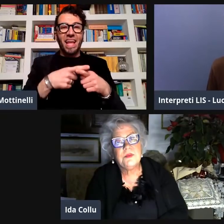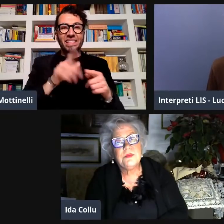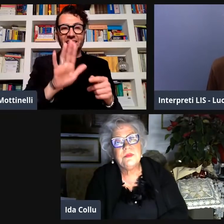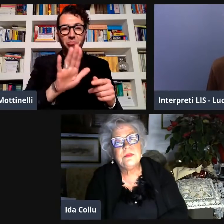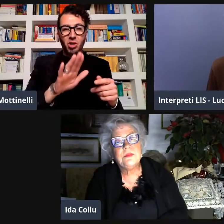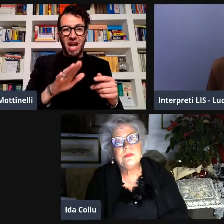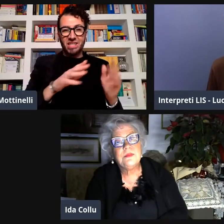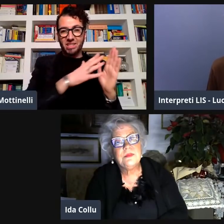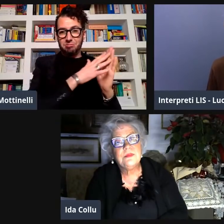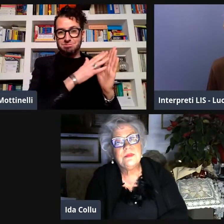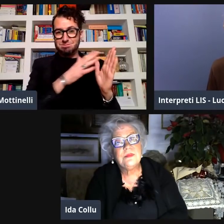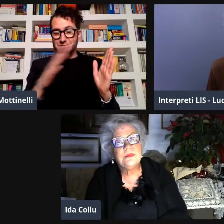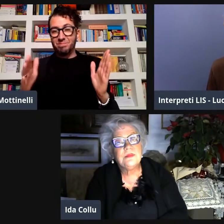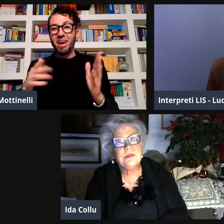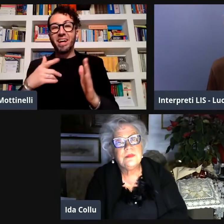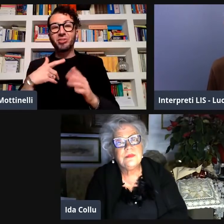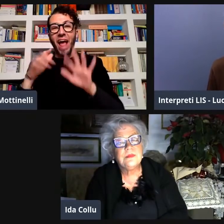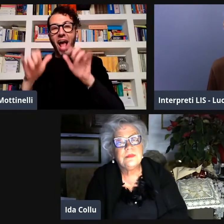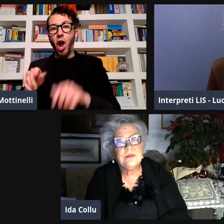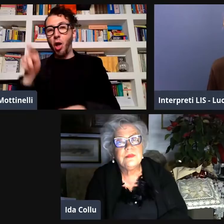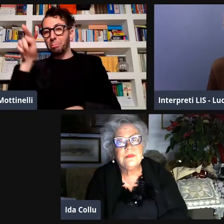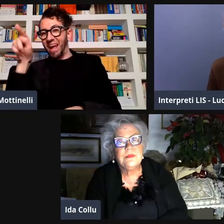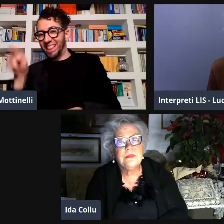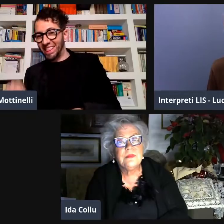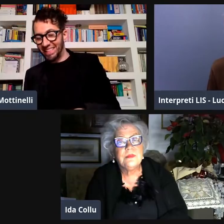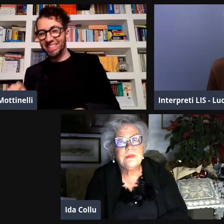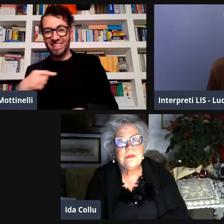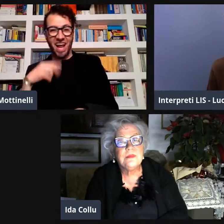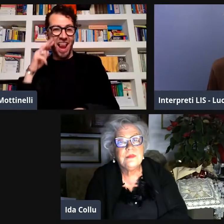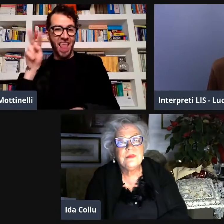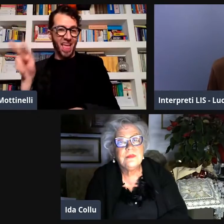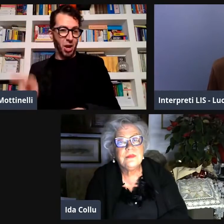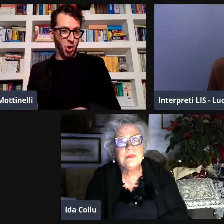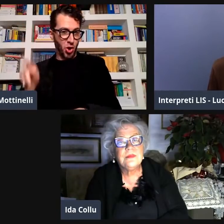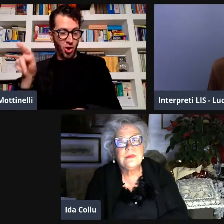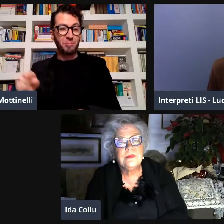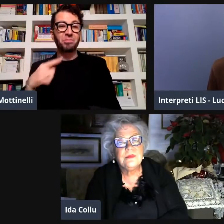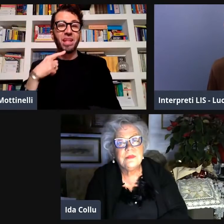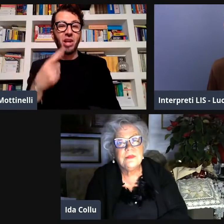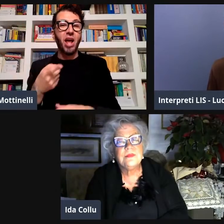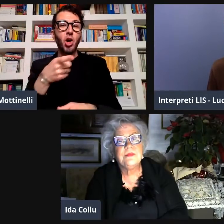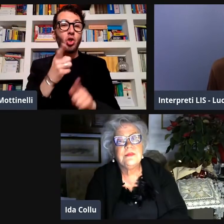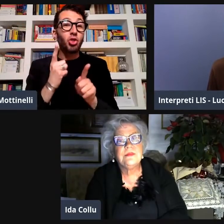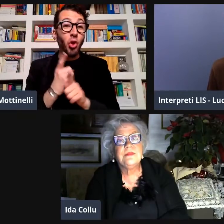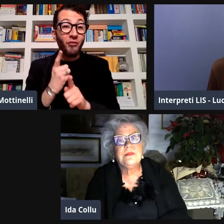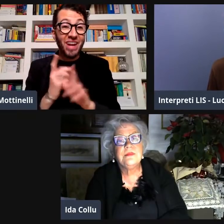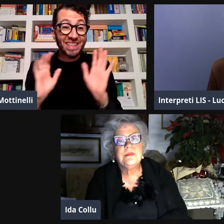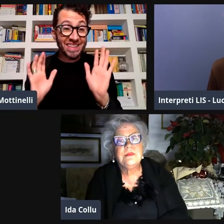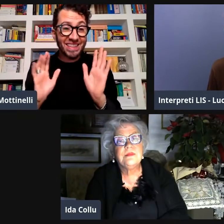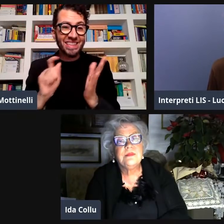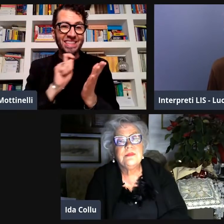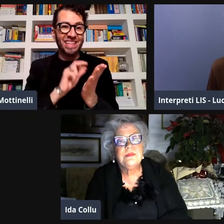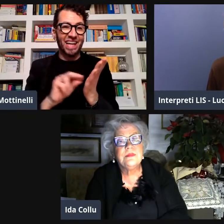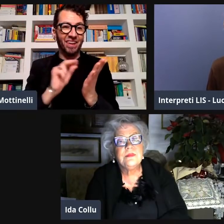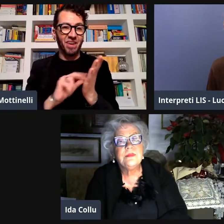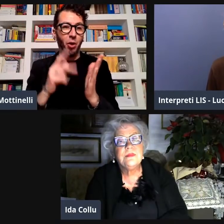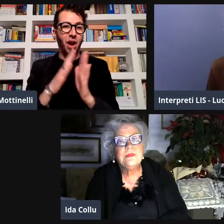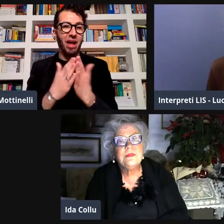abbiamo ascoltato la tua testimonianza e ho letto anche i commenti